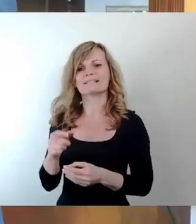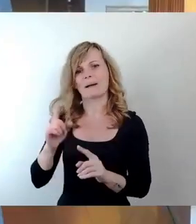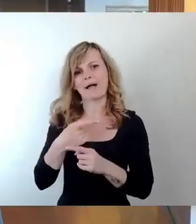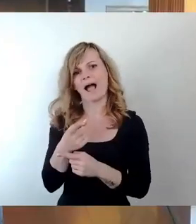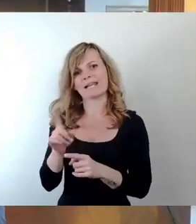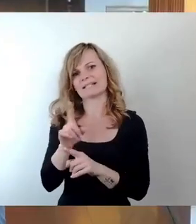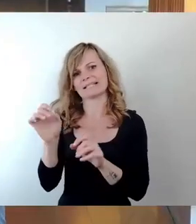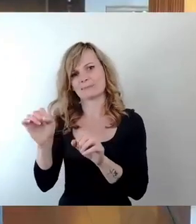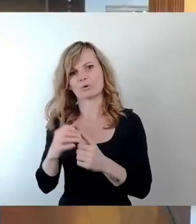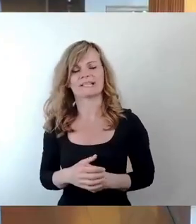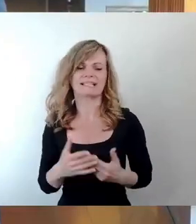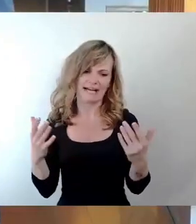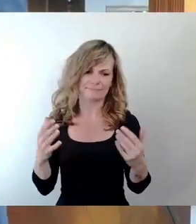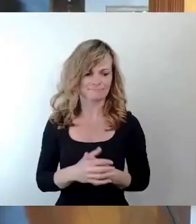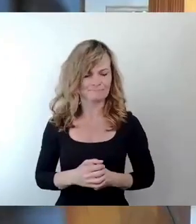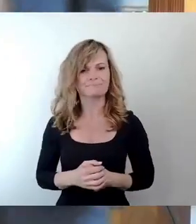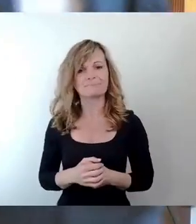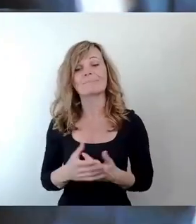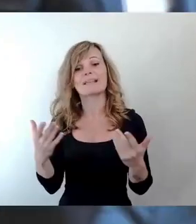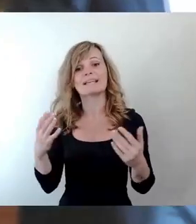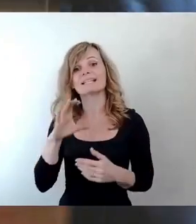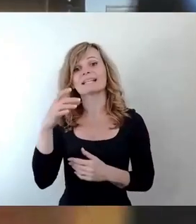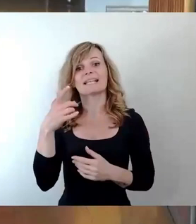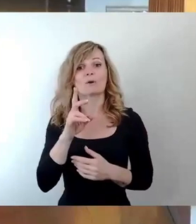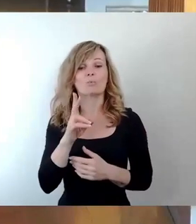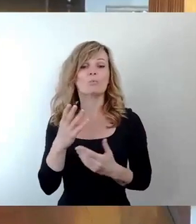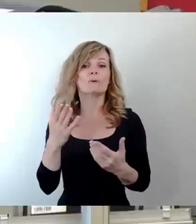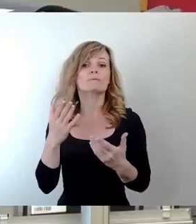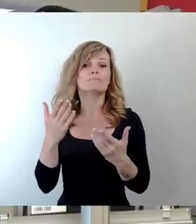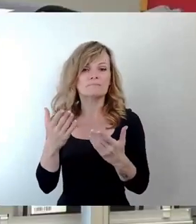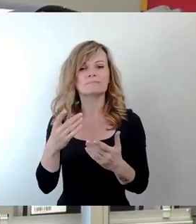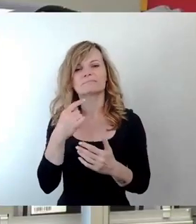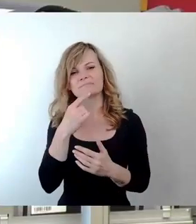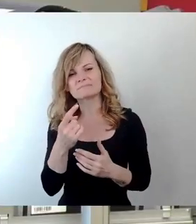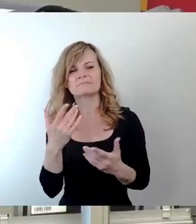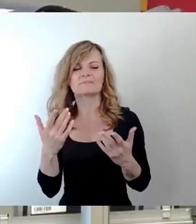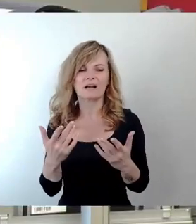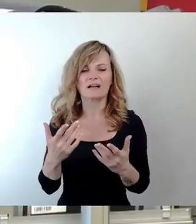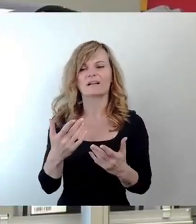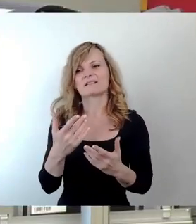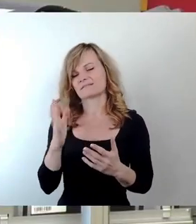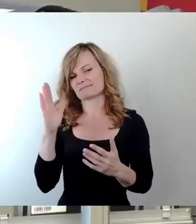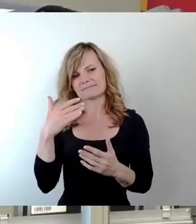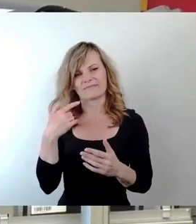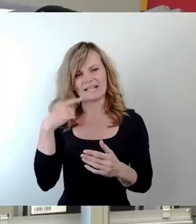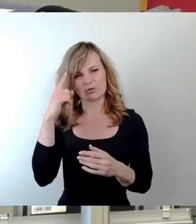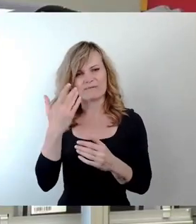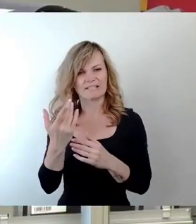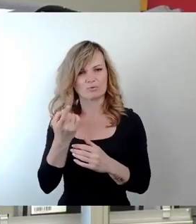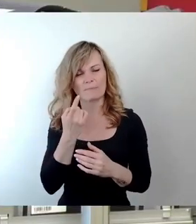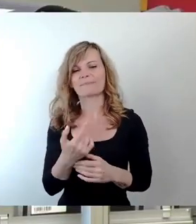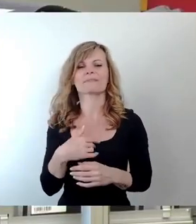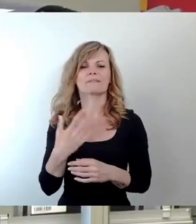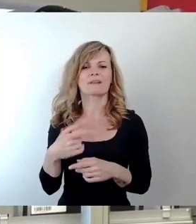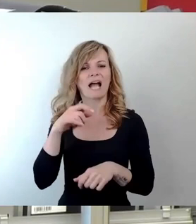Und natürlich, ja, das, was von der CDU kam, war natürlich auch vorhersehbar. Sie sagen, ja, Radverkehr, Auto, Nebenstraßen, da wurde zu wenig gemacht. Das war alles